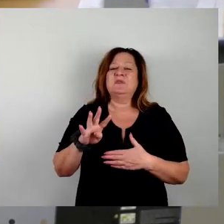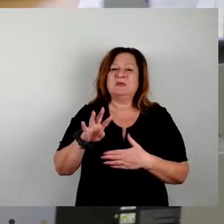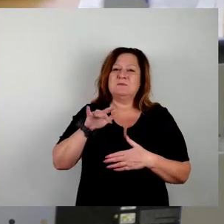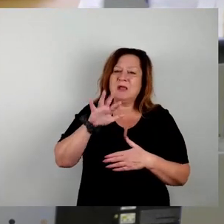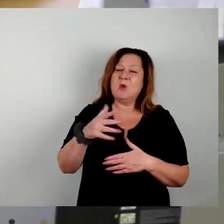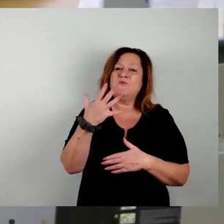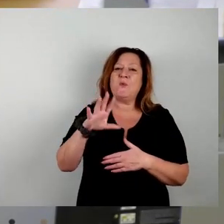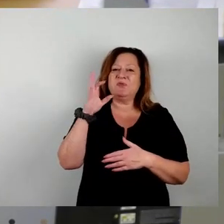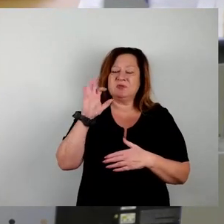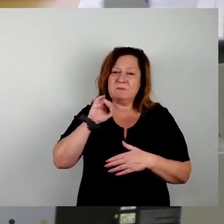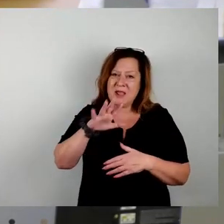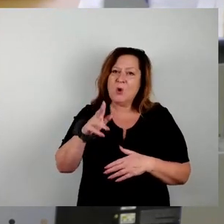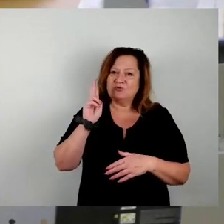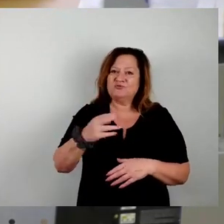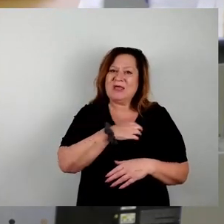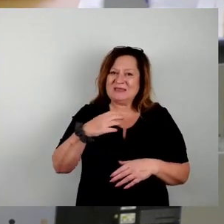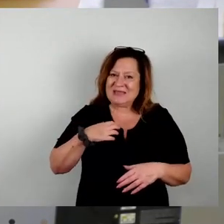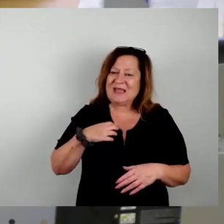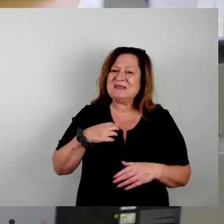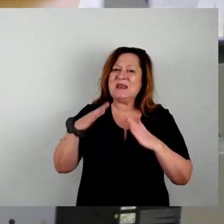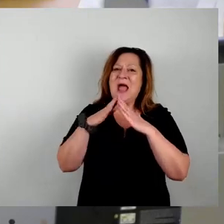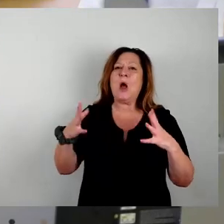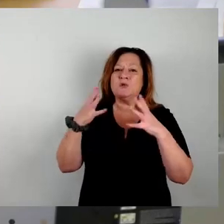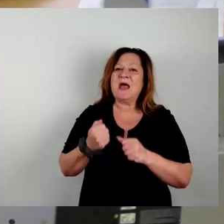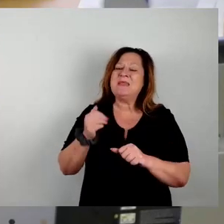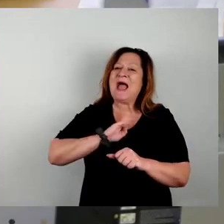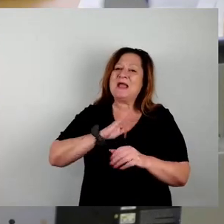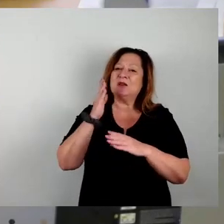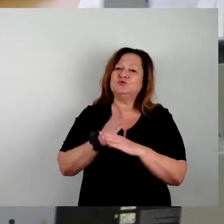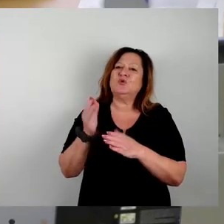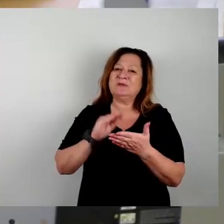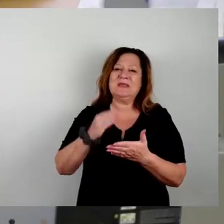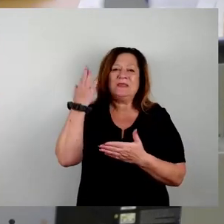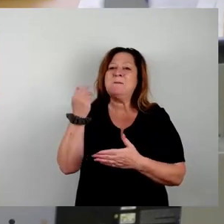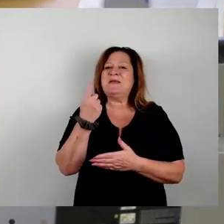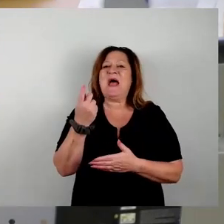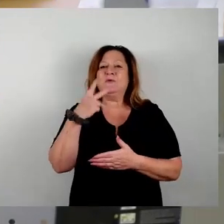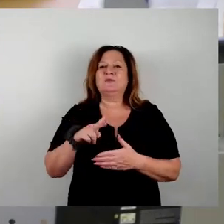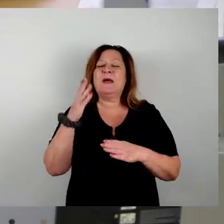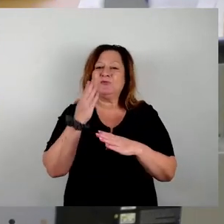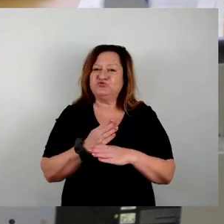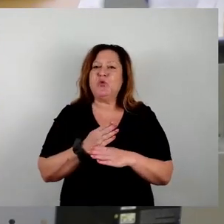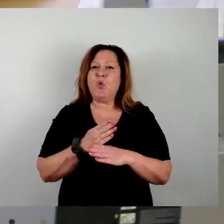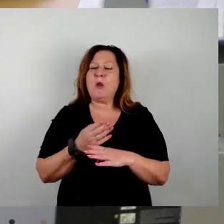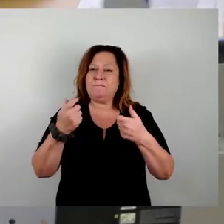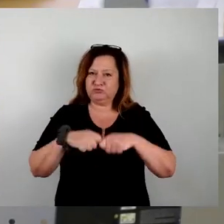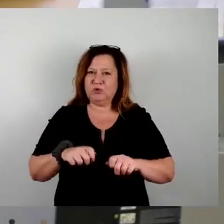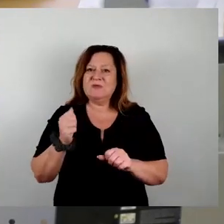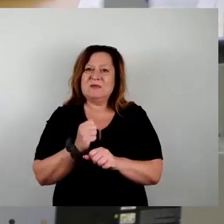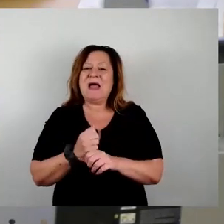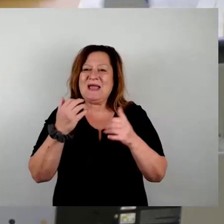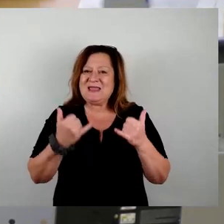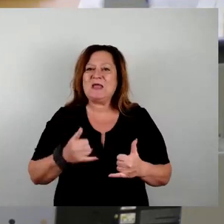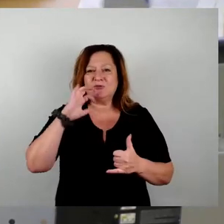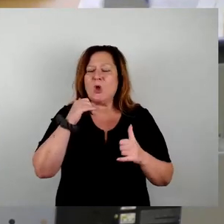durch teilweise schon im Haushaltsreden. Wir haben ja schon einen 21. Beschluss gefasst. Da haben wir damals schon Geld eingestellt. Jetzt gibt es noch Umschichtungen,